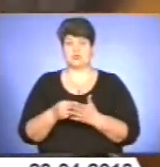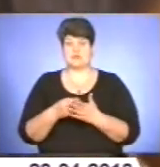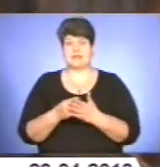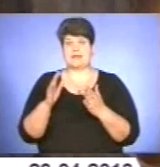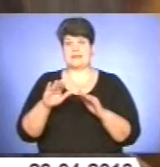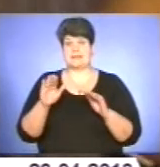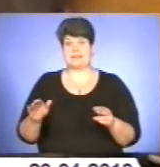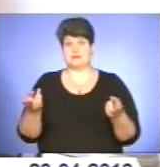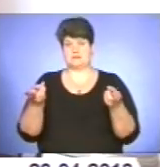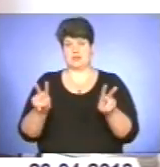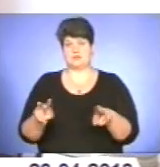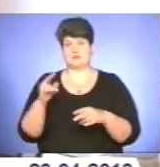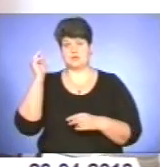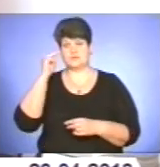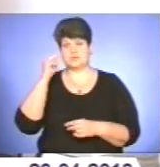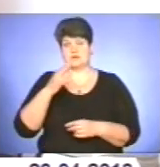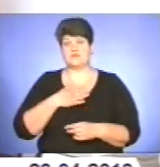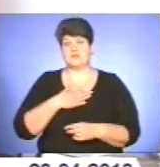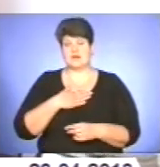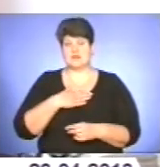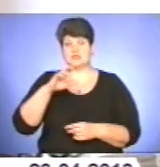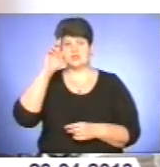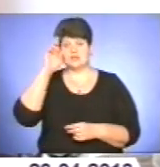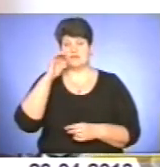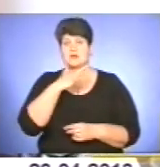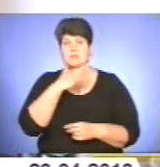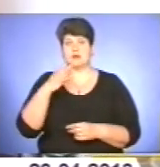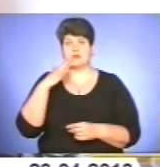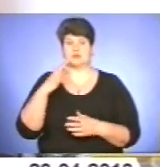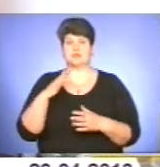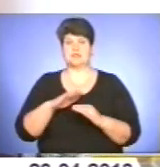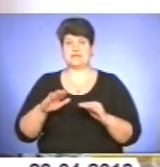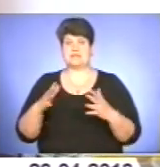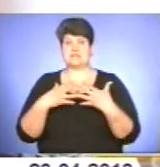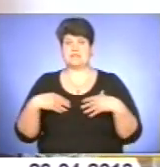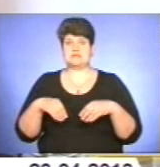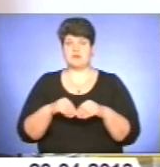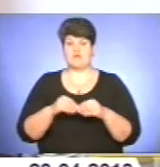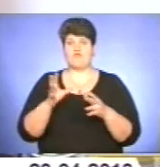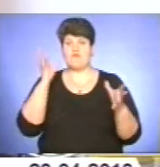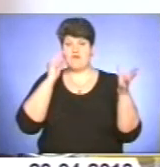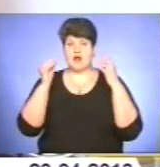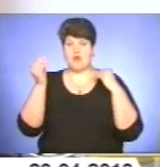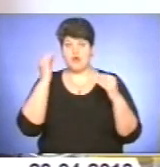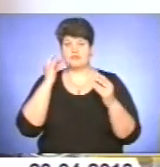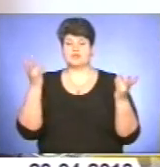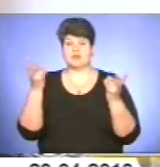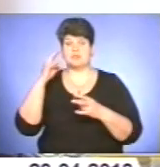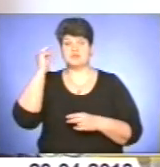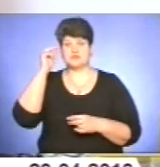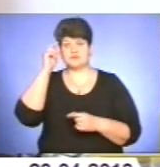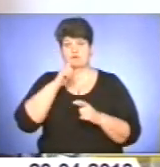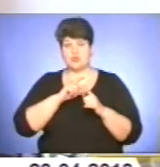залишать навчання. В нашій державі, багатодітній сім'ї, враховуючи, треба, звичайно, вчитися в школі,